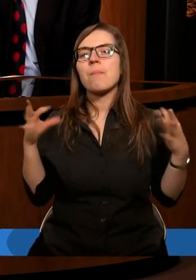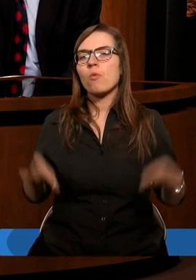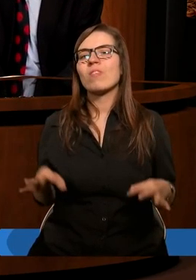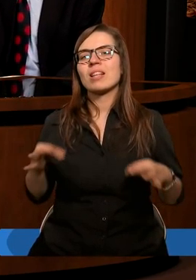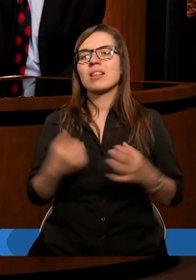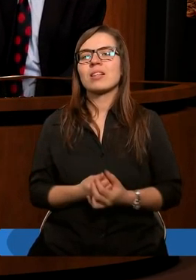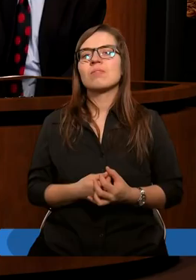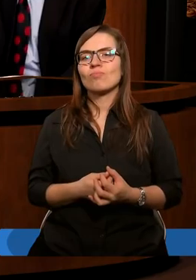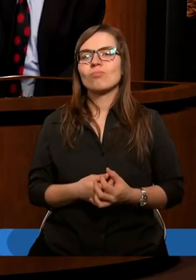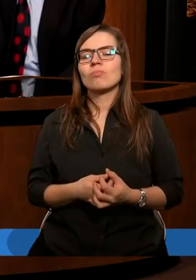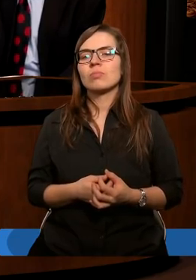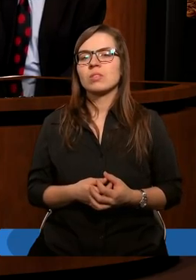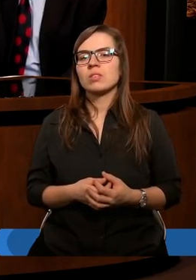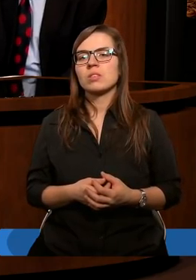winien.